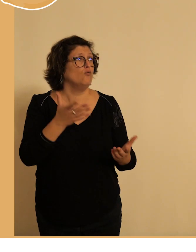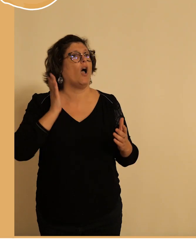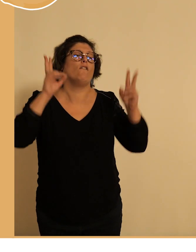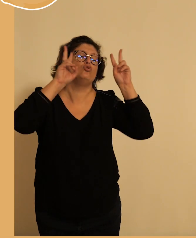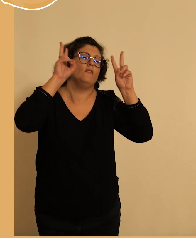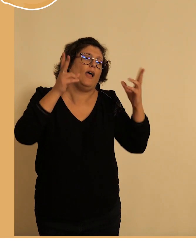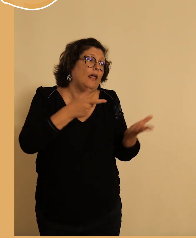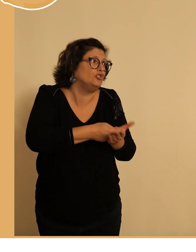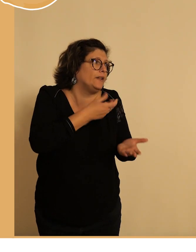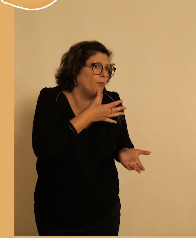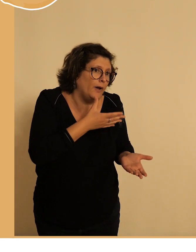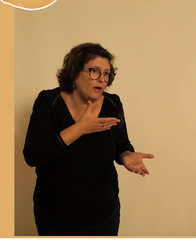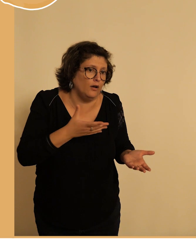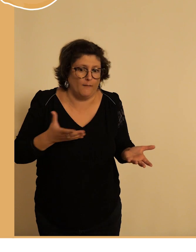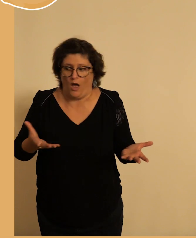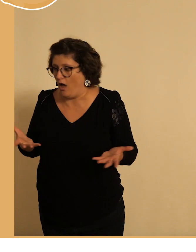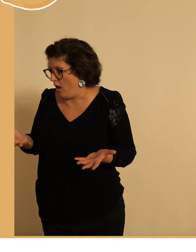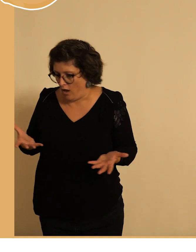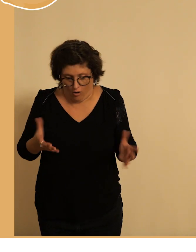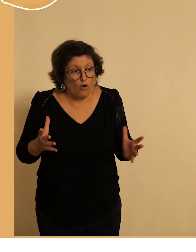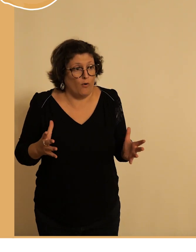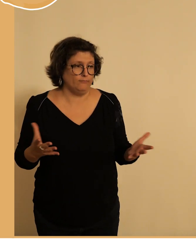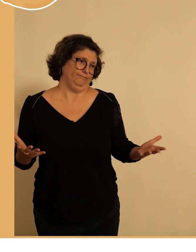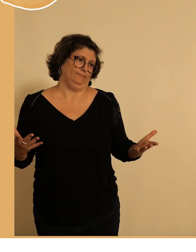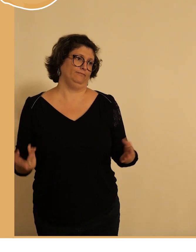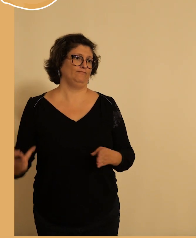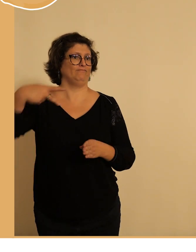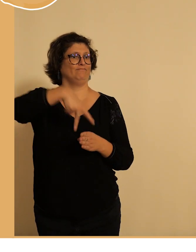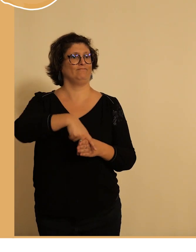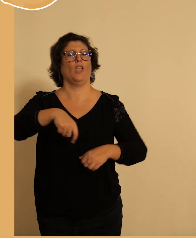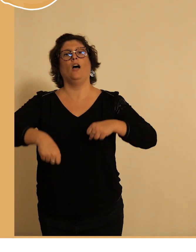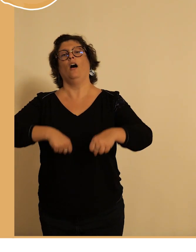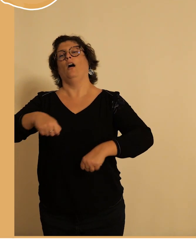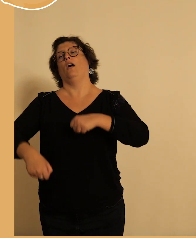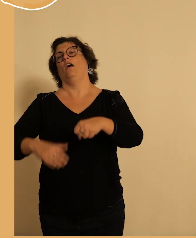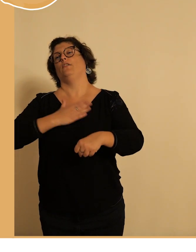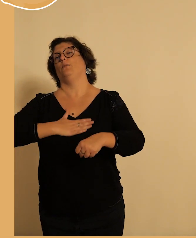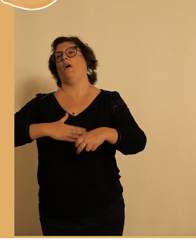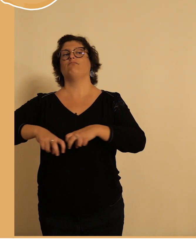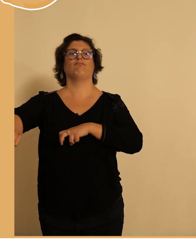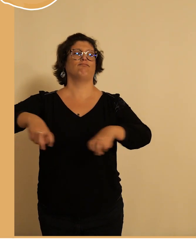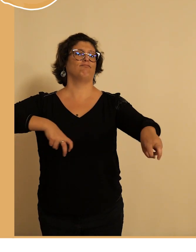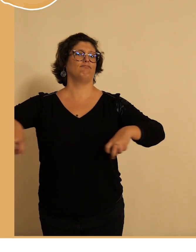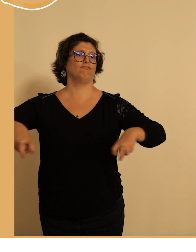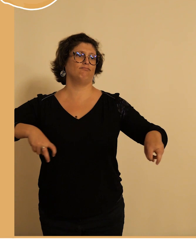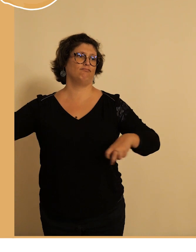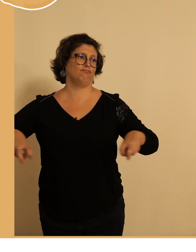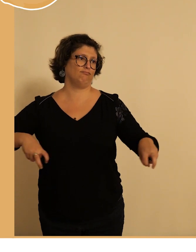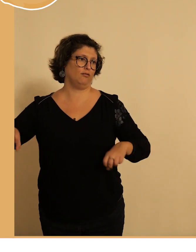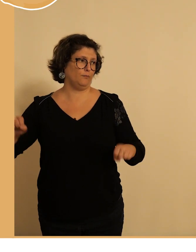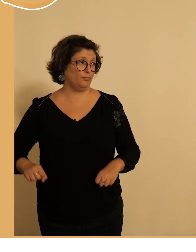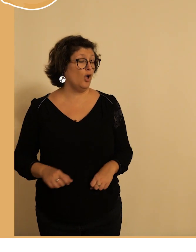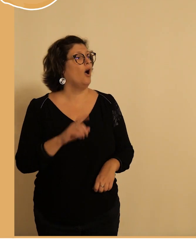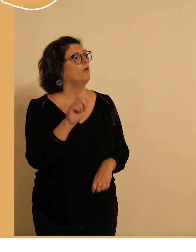cheval c'est le déplacement c'est la liberté qui est gagnée je ne reviens pas sur la condition